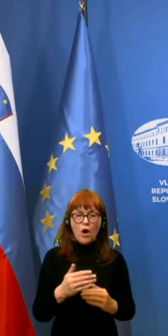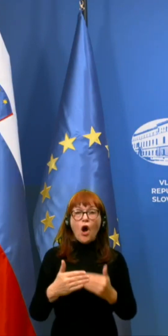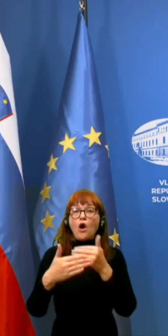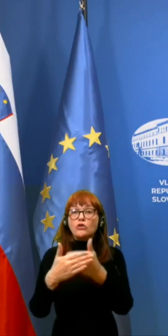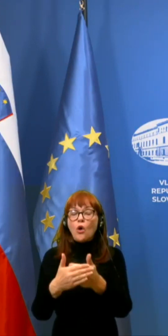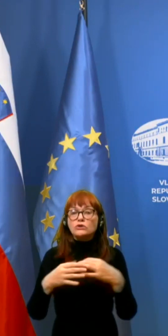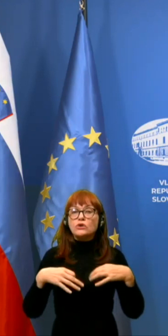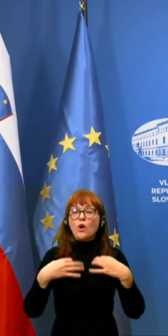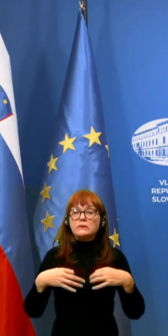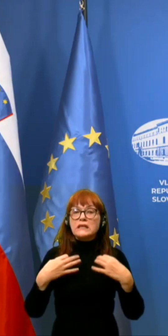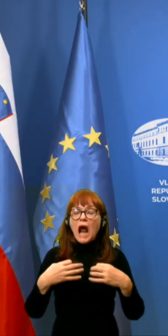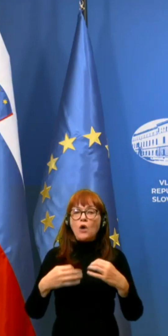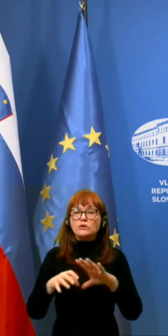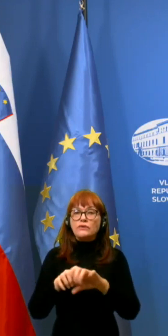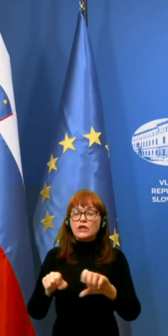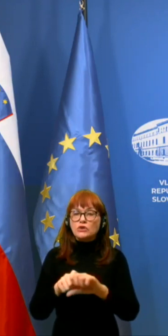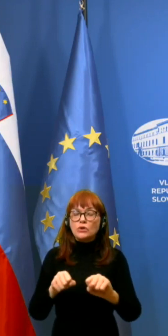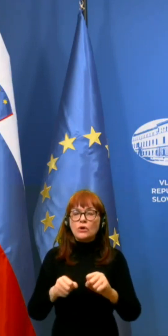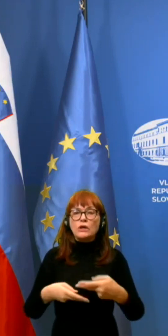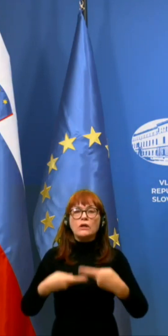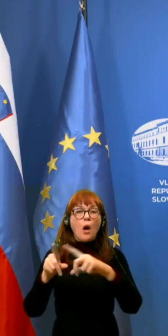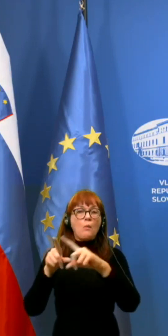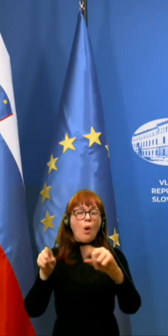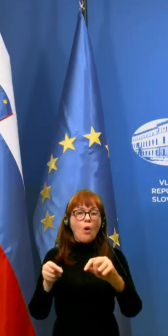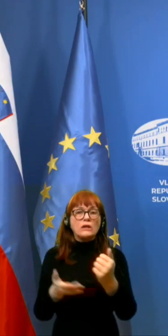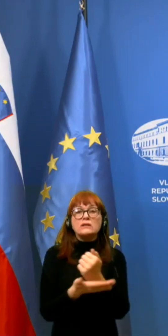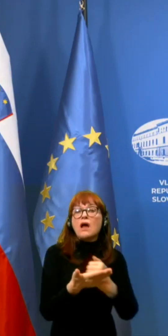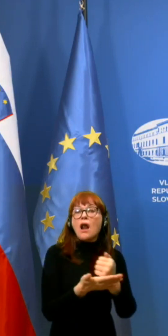zdravstvenih storitev, do bolnic, do lekarn,